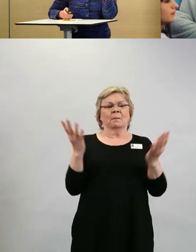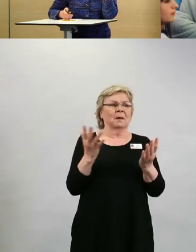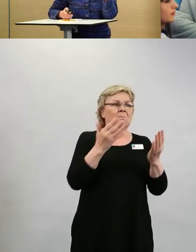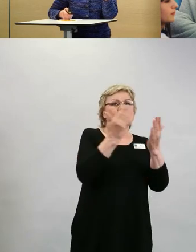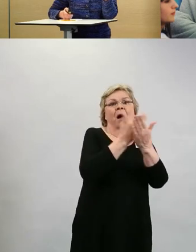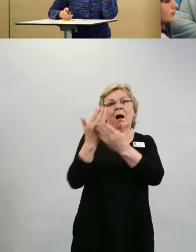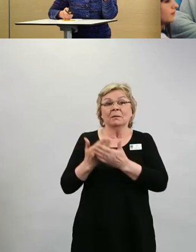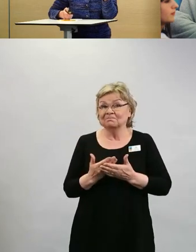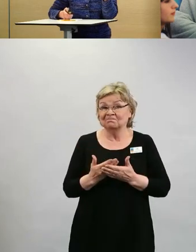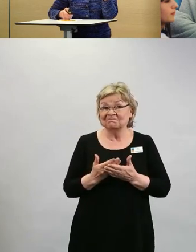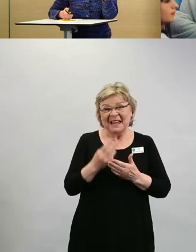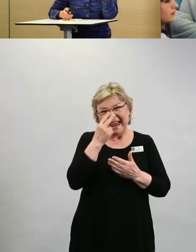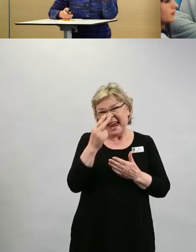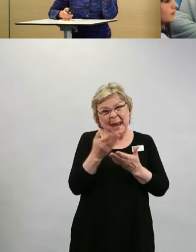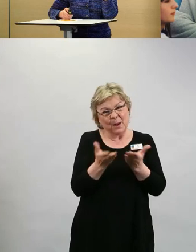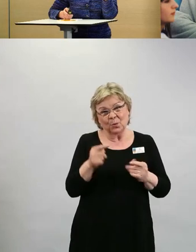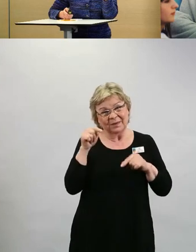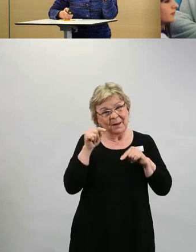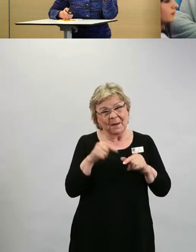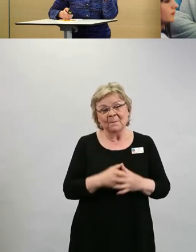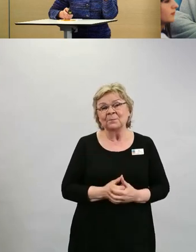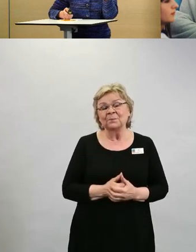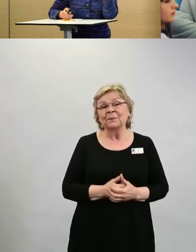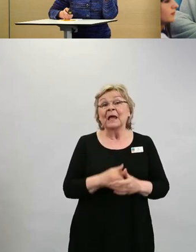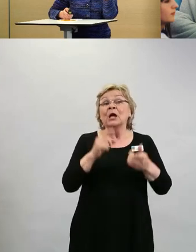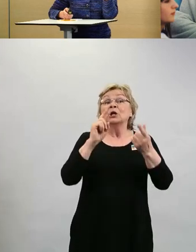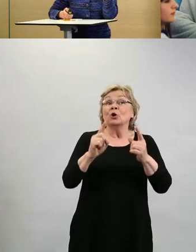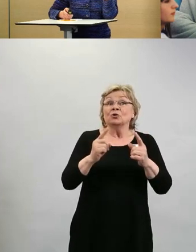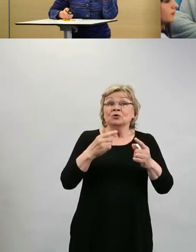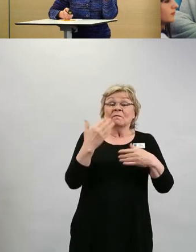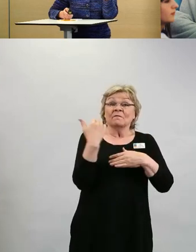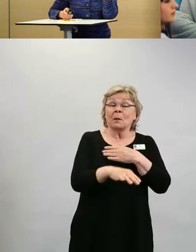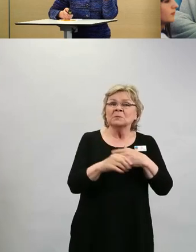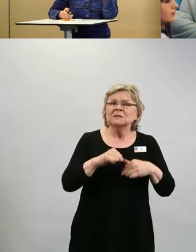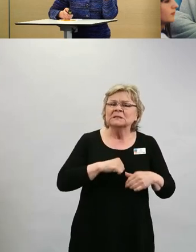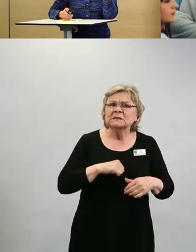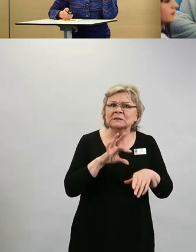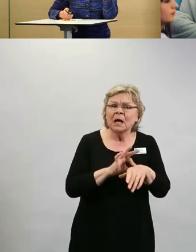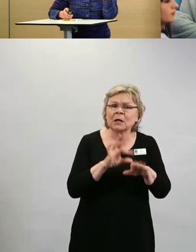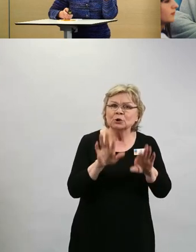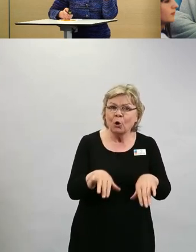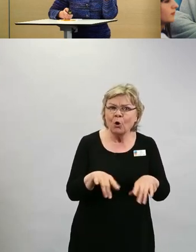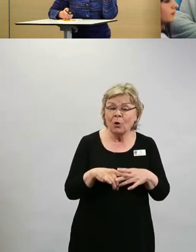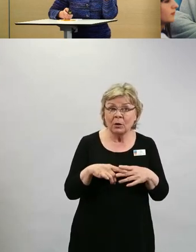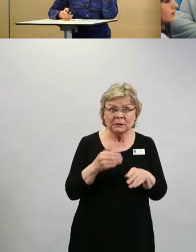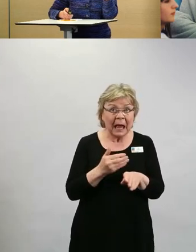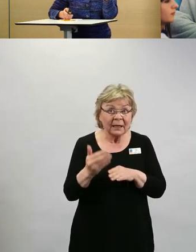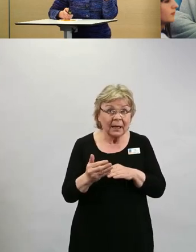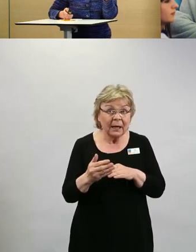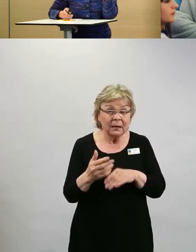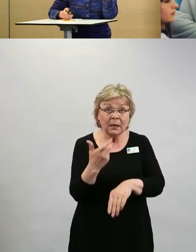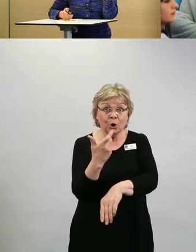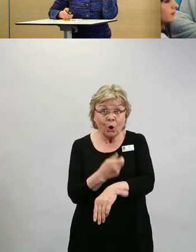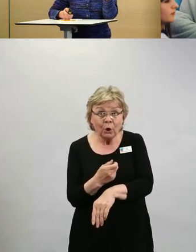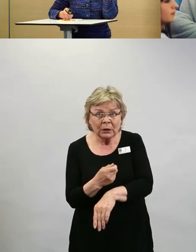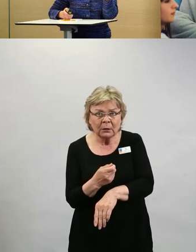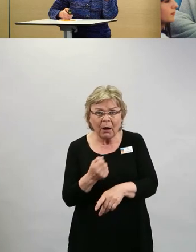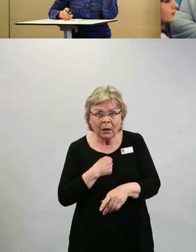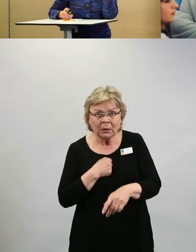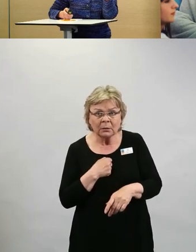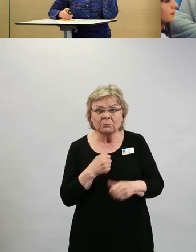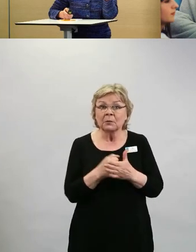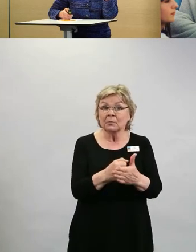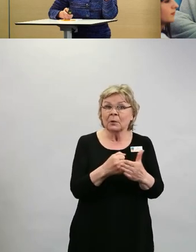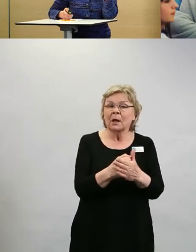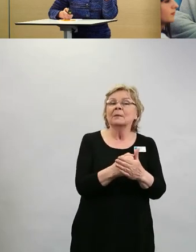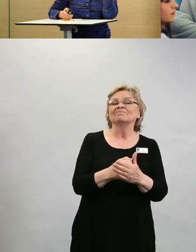Sitten kysyttiin sitä, että jos on sairastanut korona, niin kannattaako ottaa rokotetta? Me tiedetään, että koronan sairastaminen antaa